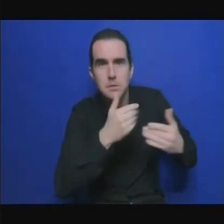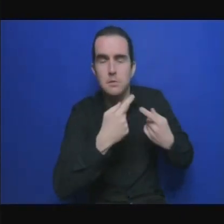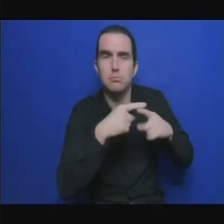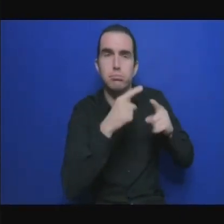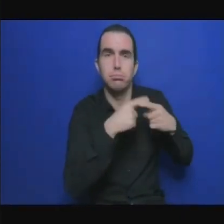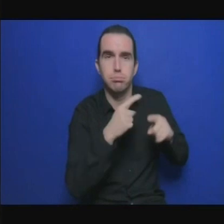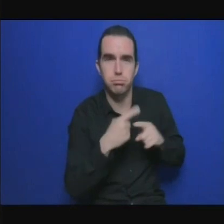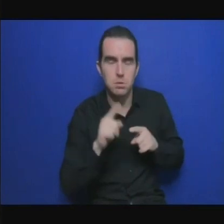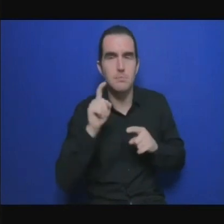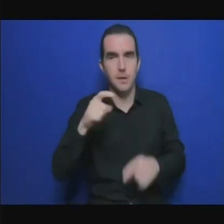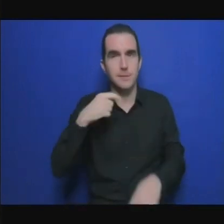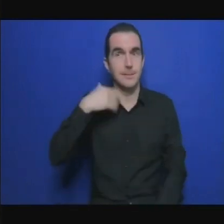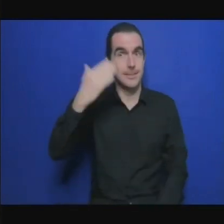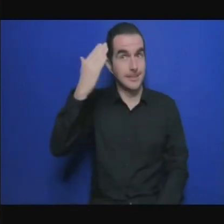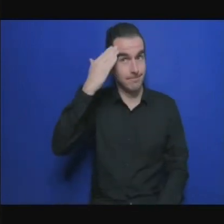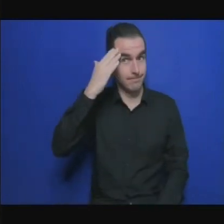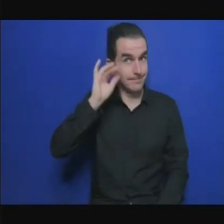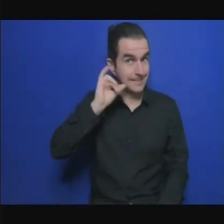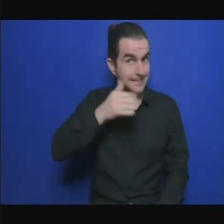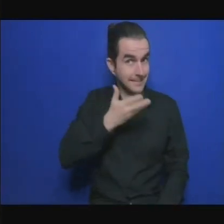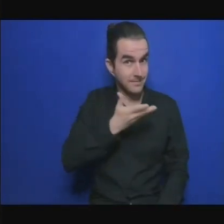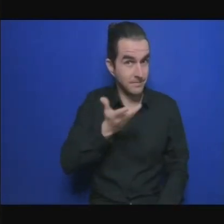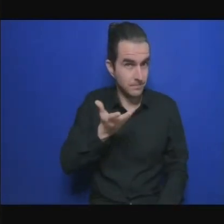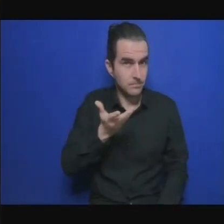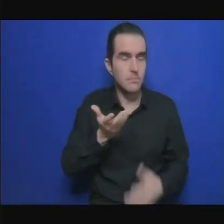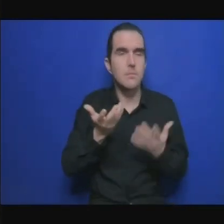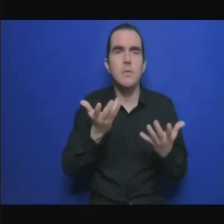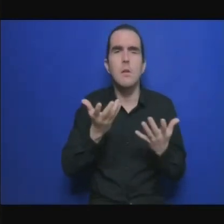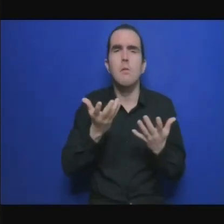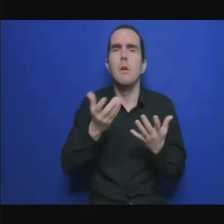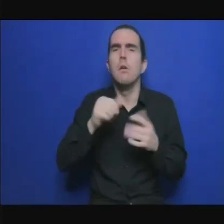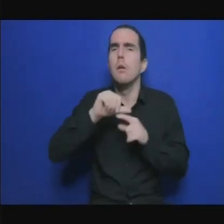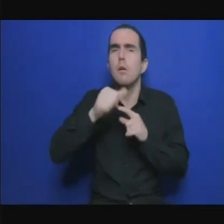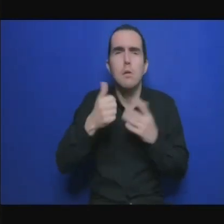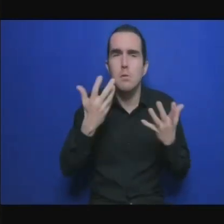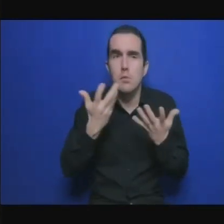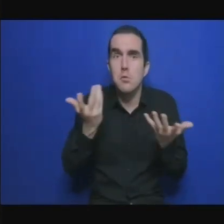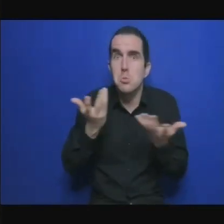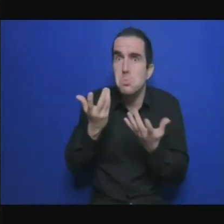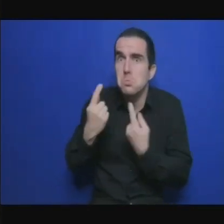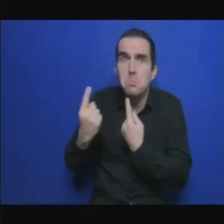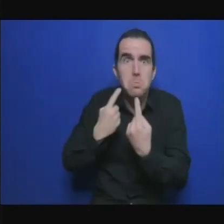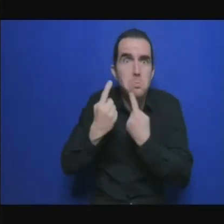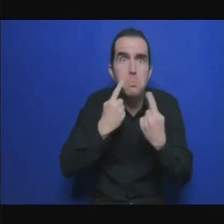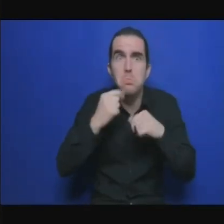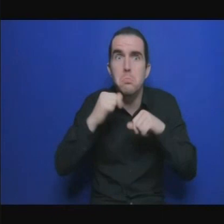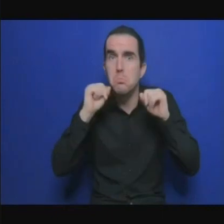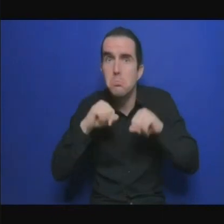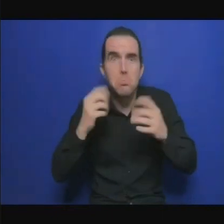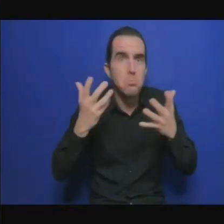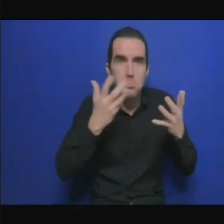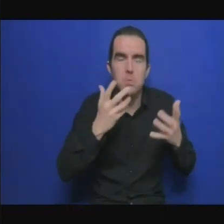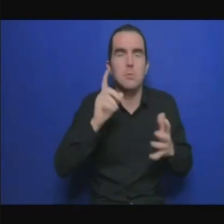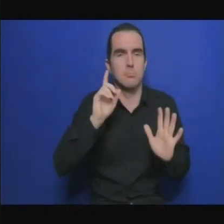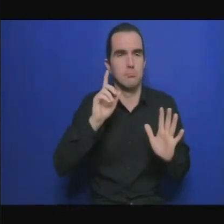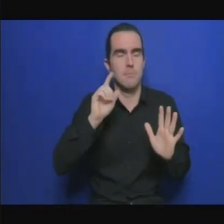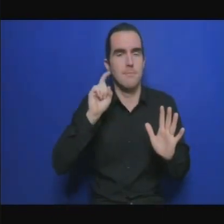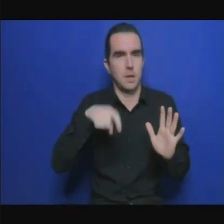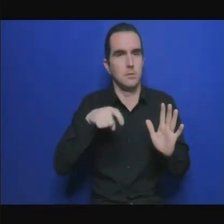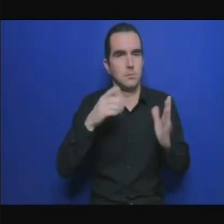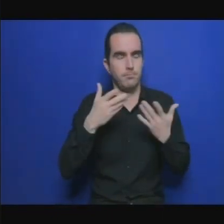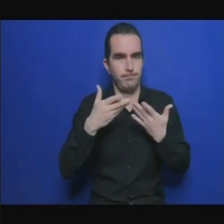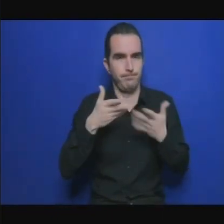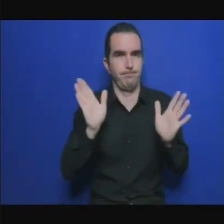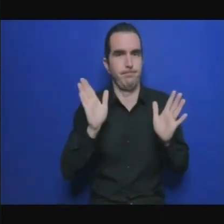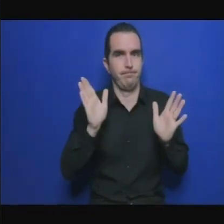c'est disponible c'est possible peut-être ce qui est un manque d'initiative de la part du secteur privé